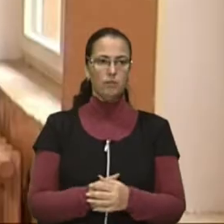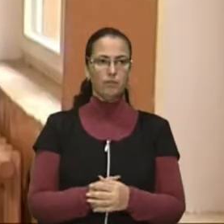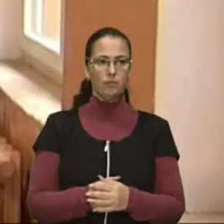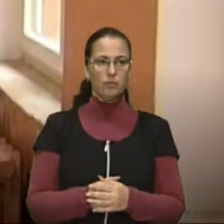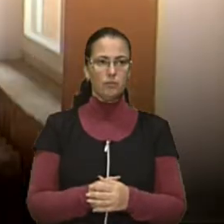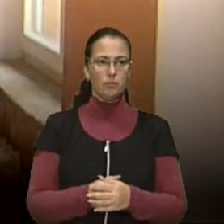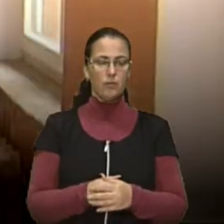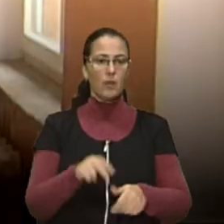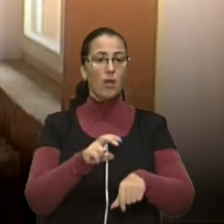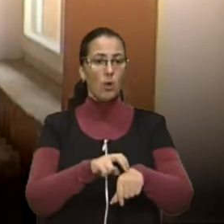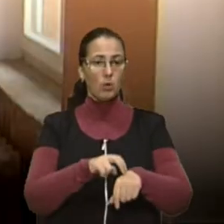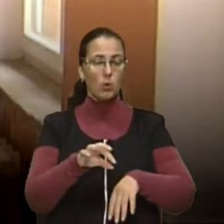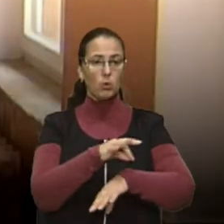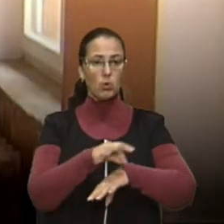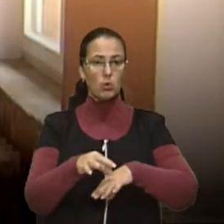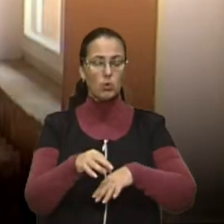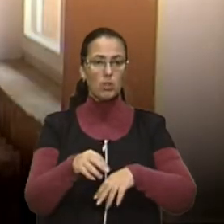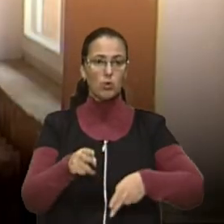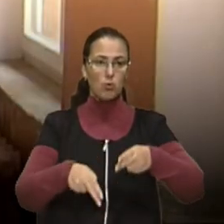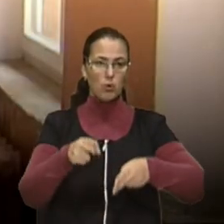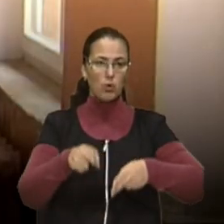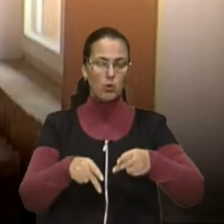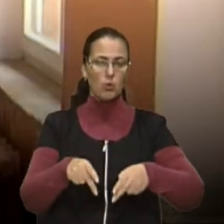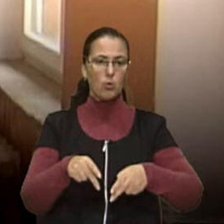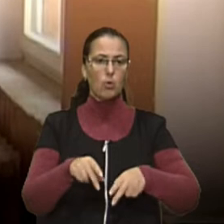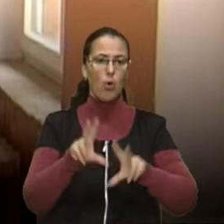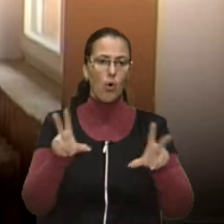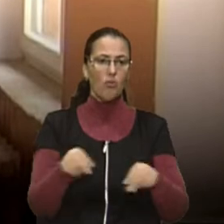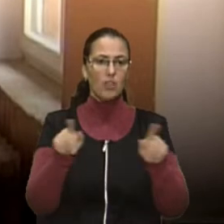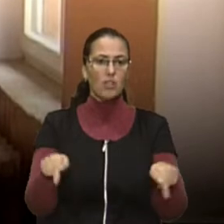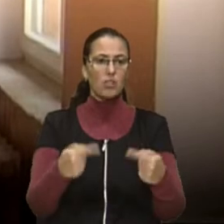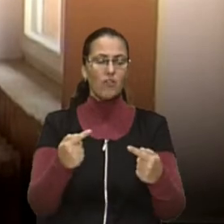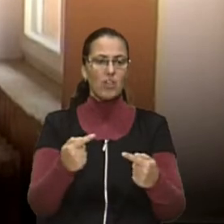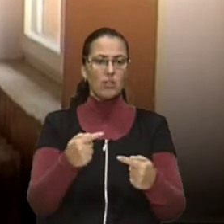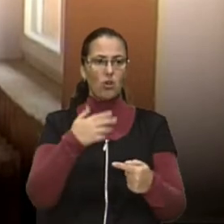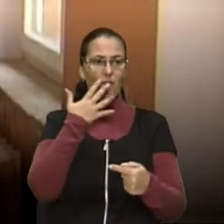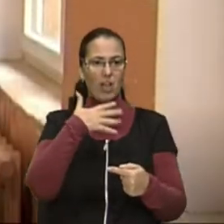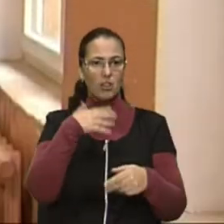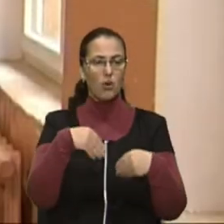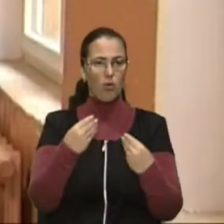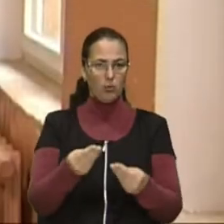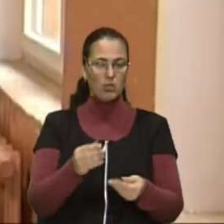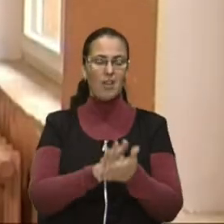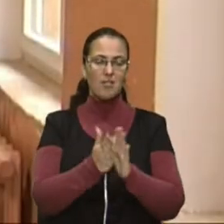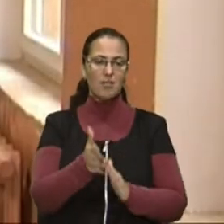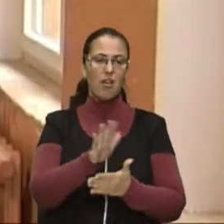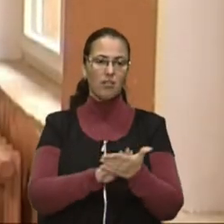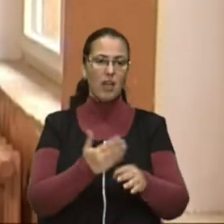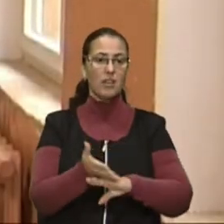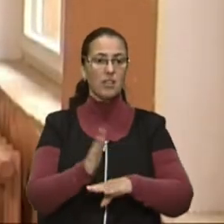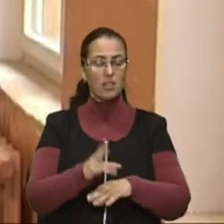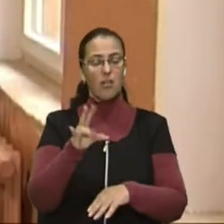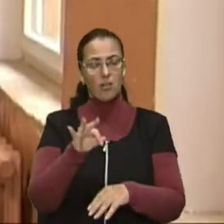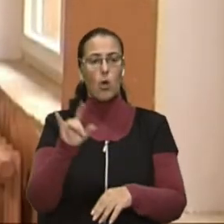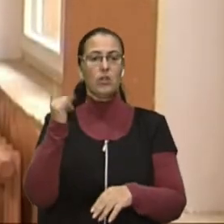Доктору судинному хірургу вдалося відновити кровопостачання. На цей момент стан дитини є далі тяжкий, але дитина вже спілкується,